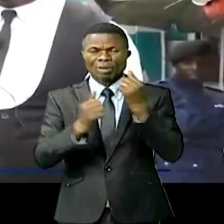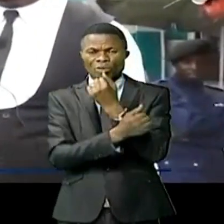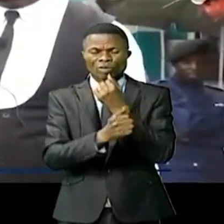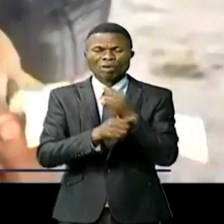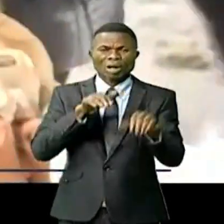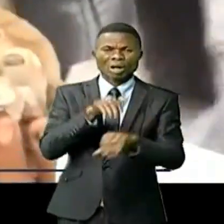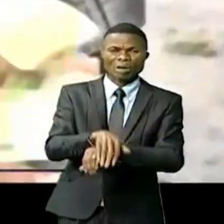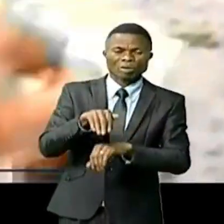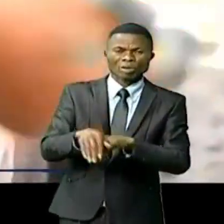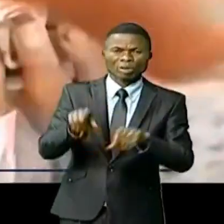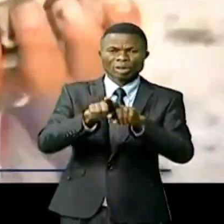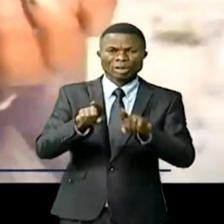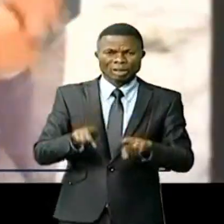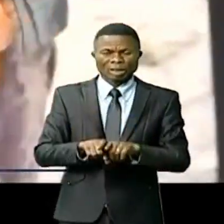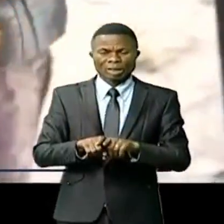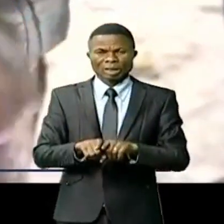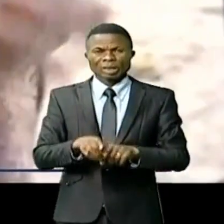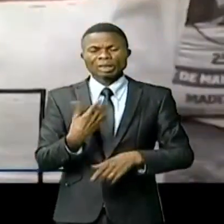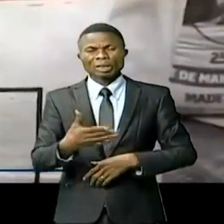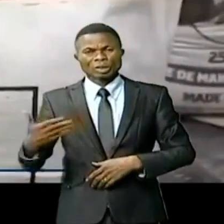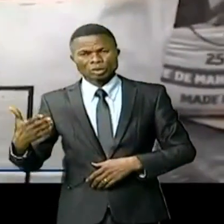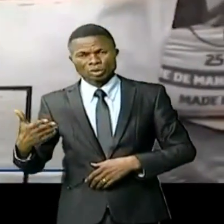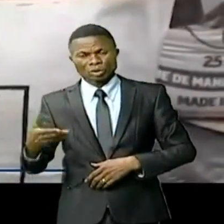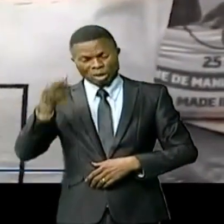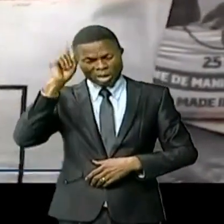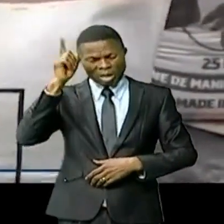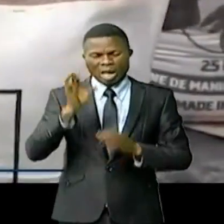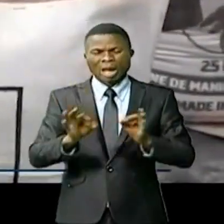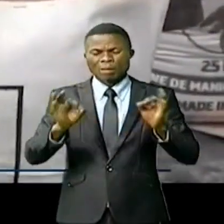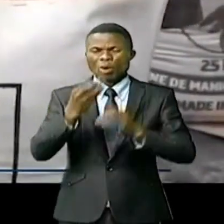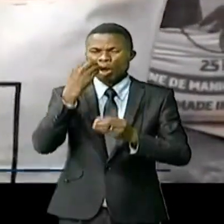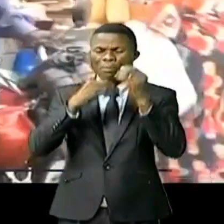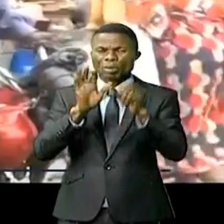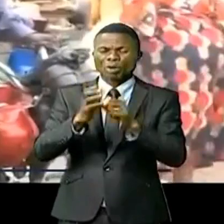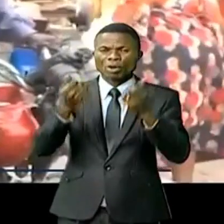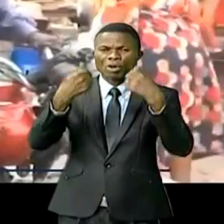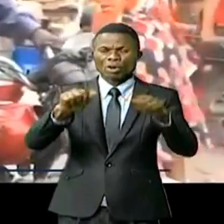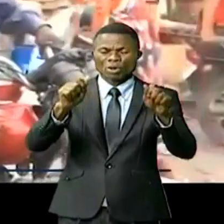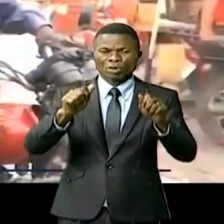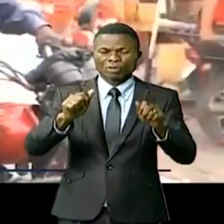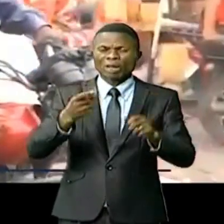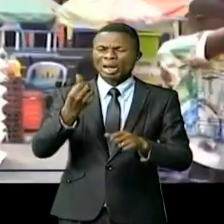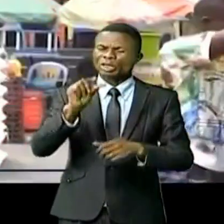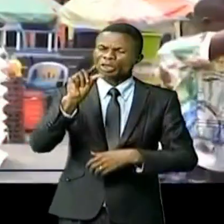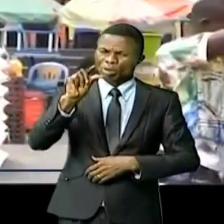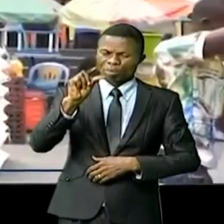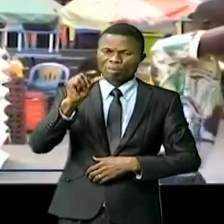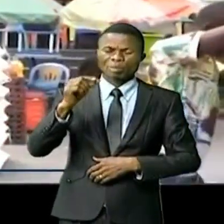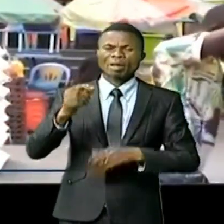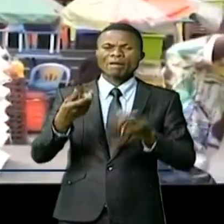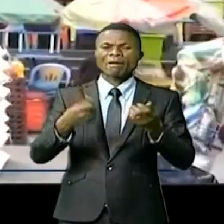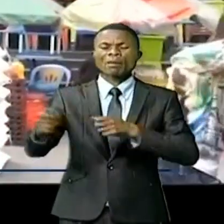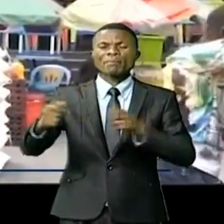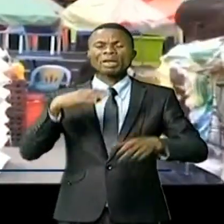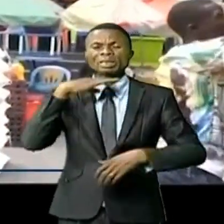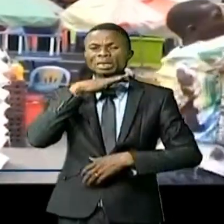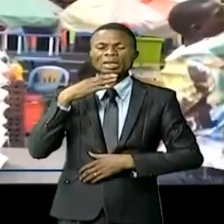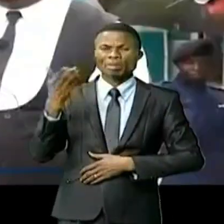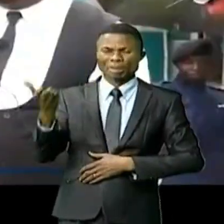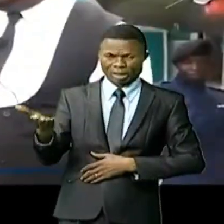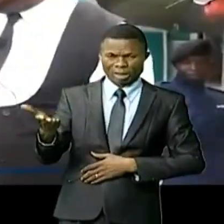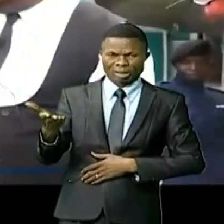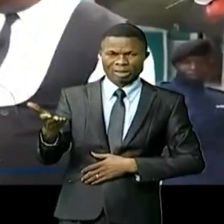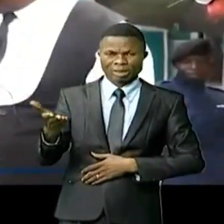manioc ainsi que du riz. Ces précieuses denrées des premières nécessités sont vendues à vil prix dans ces laits des négoces. Nous sommes au niveau du marché